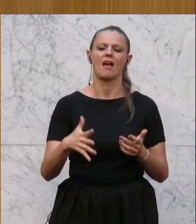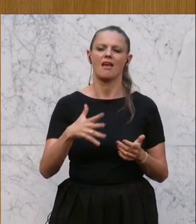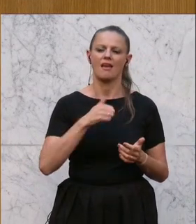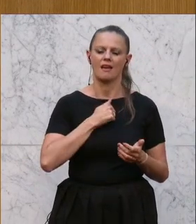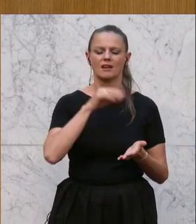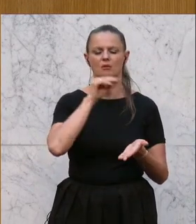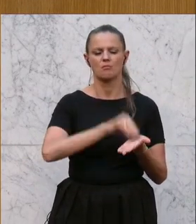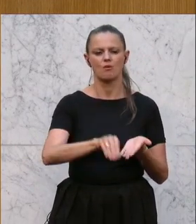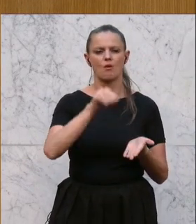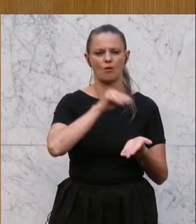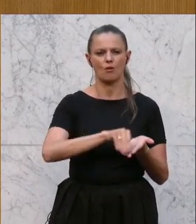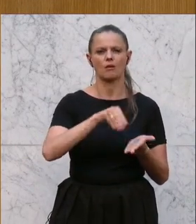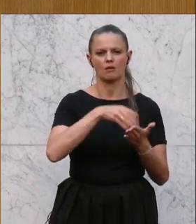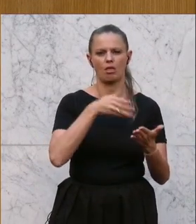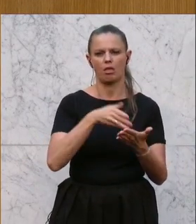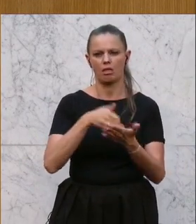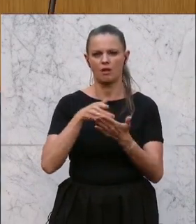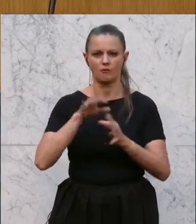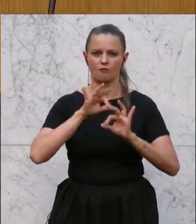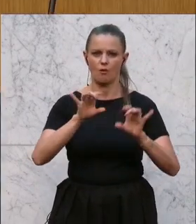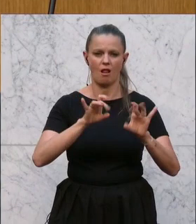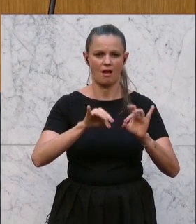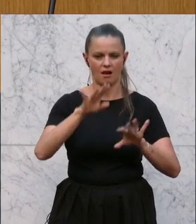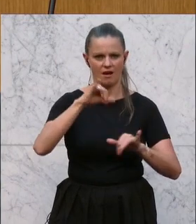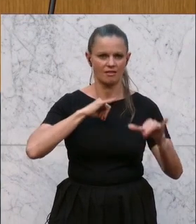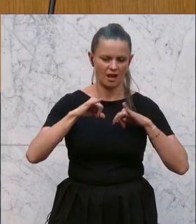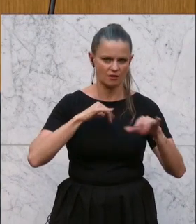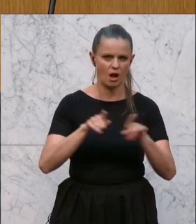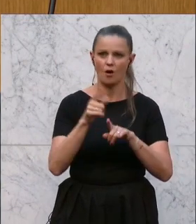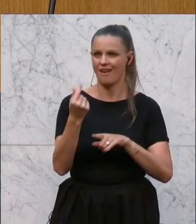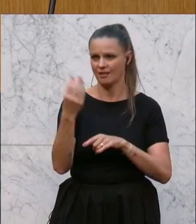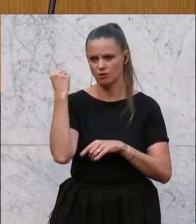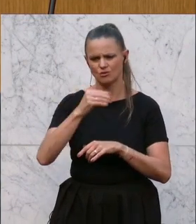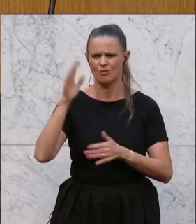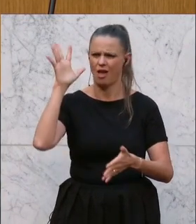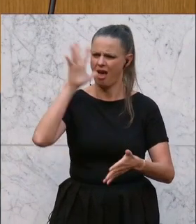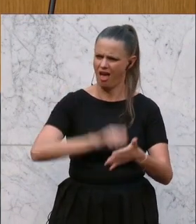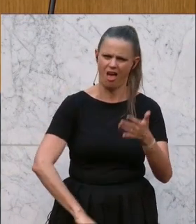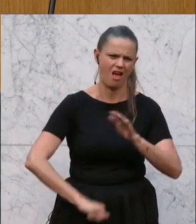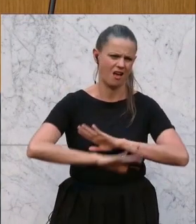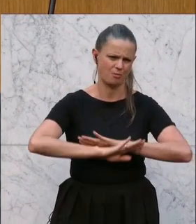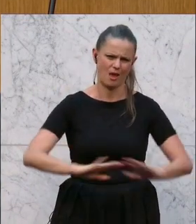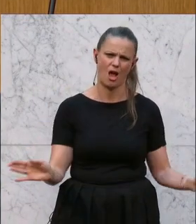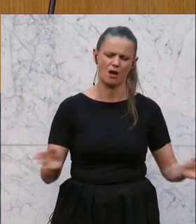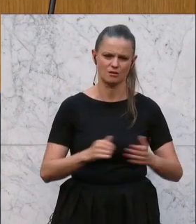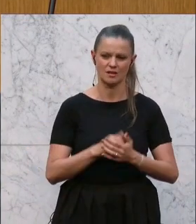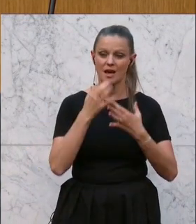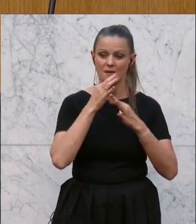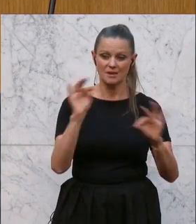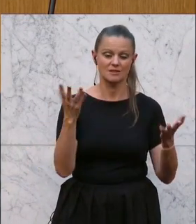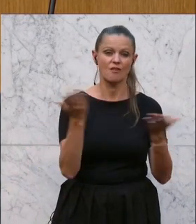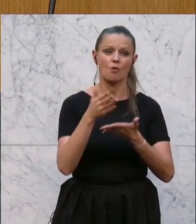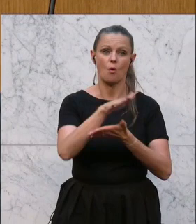Bürokratiehürden für die Lehrer, für die Direktoren, aber auch für die Eltern und Schüler nieder. Und da fangen Sie am besten bei den